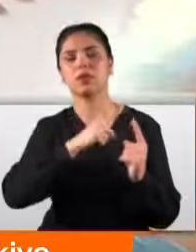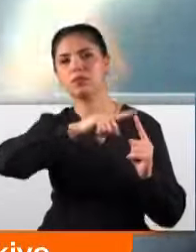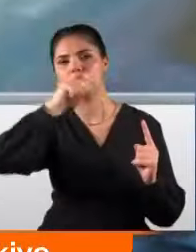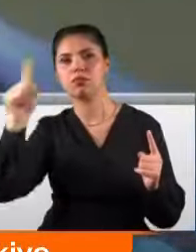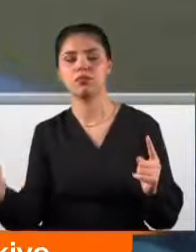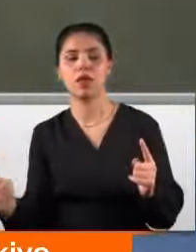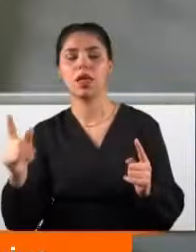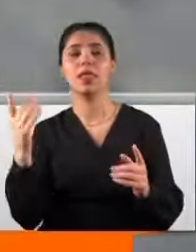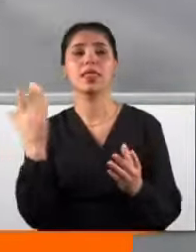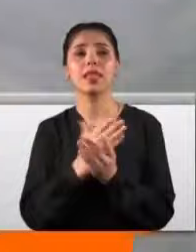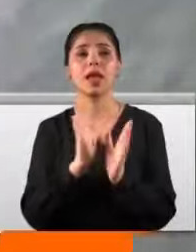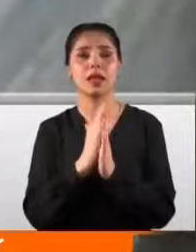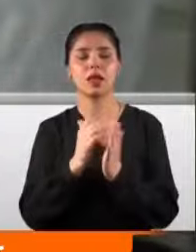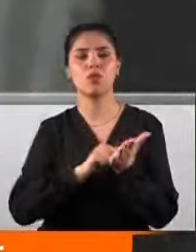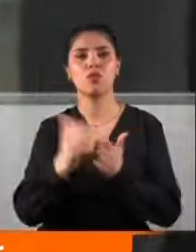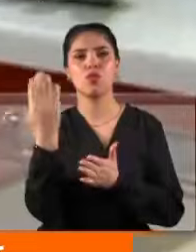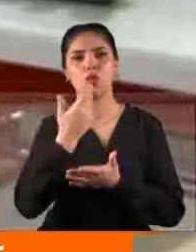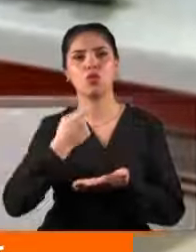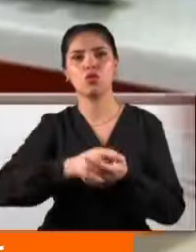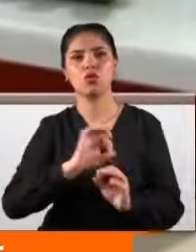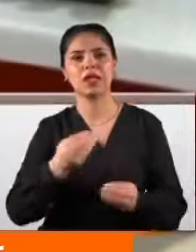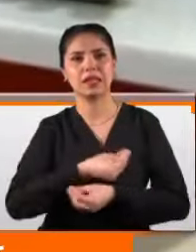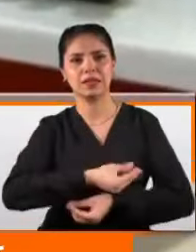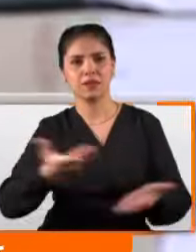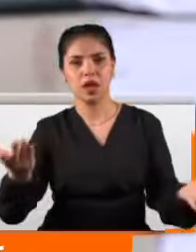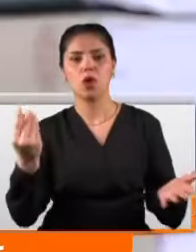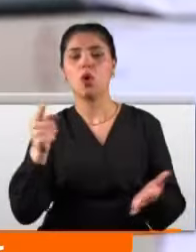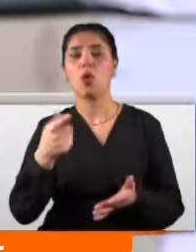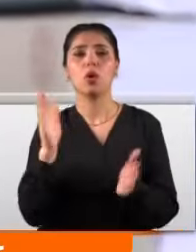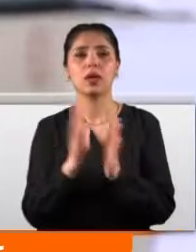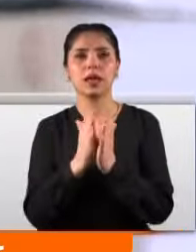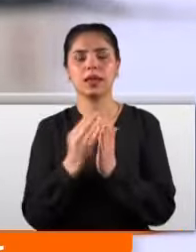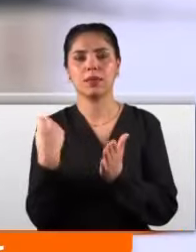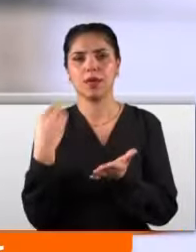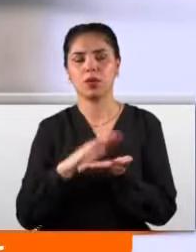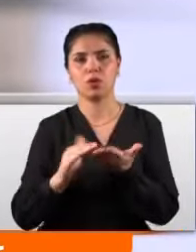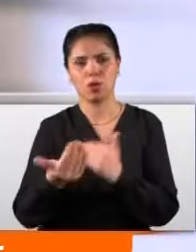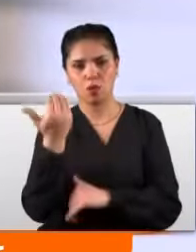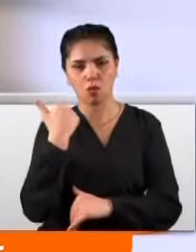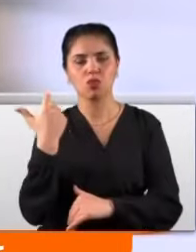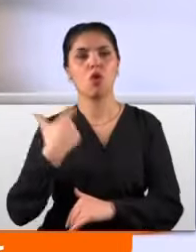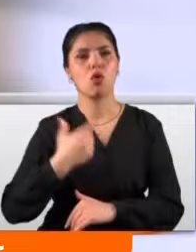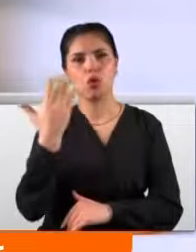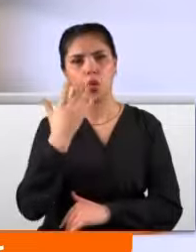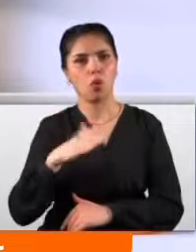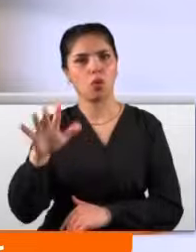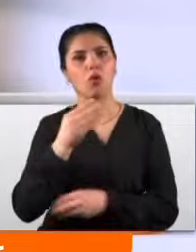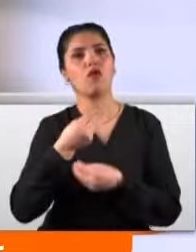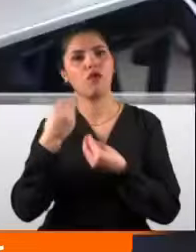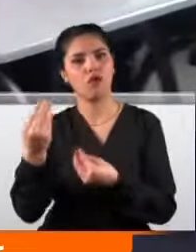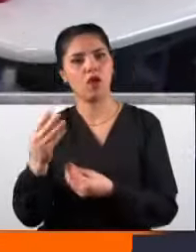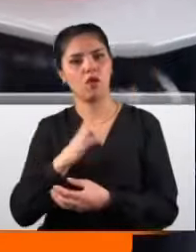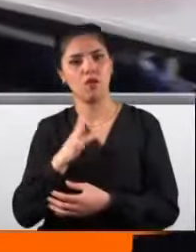kitaplarını tüm okullara ücretsiz dağıtıyor. O kitaplar yeni düzenleme öncesi talep halinde özel okullara da veriliyordu.